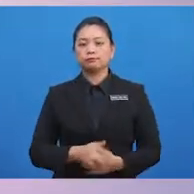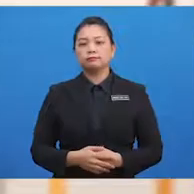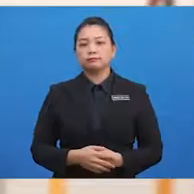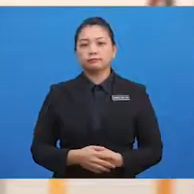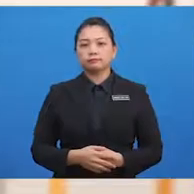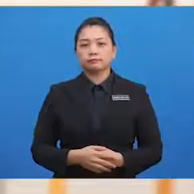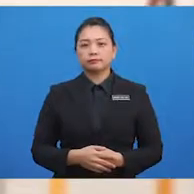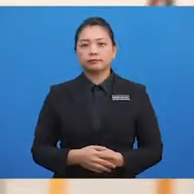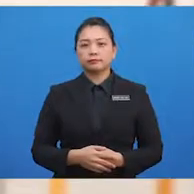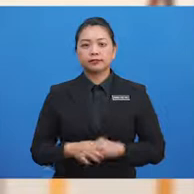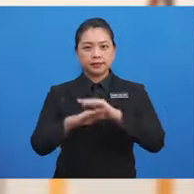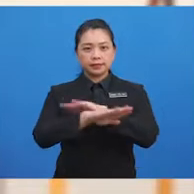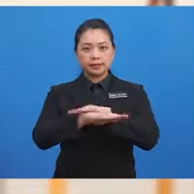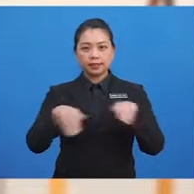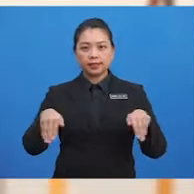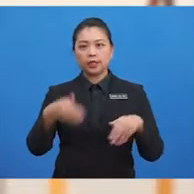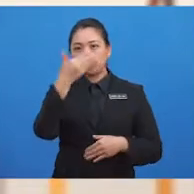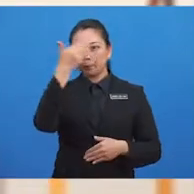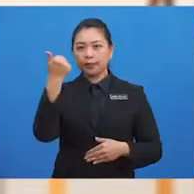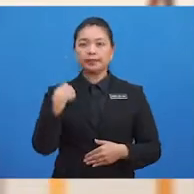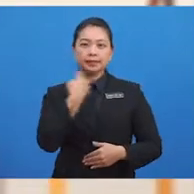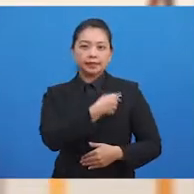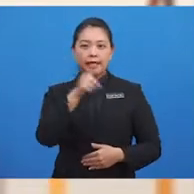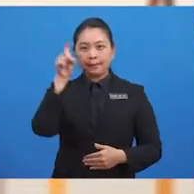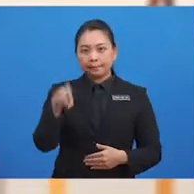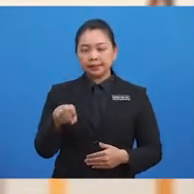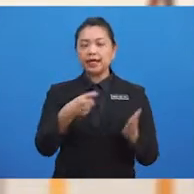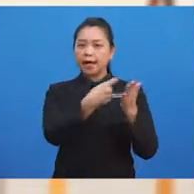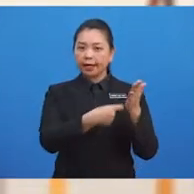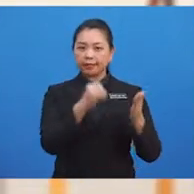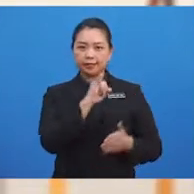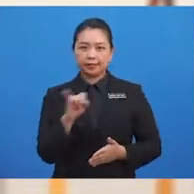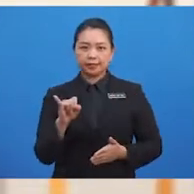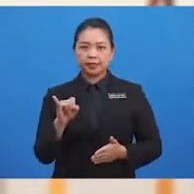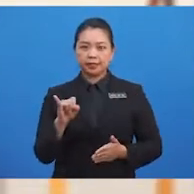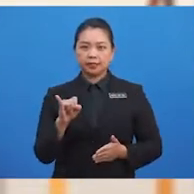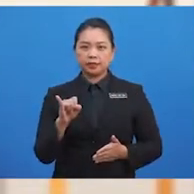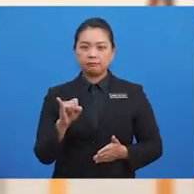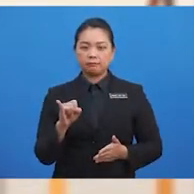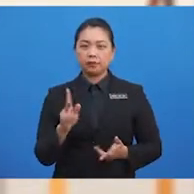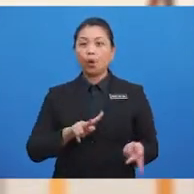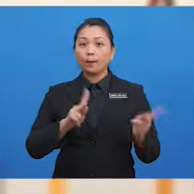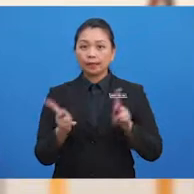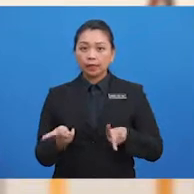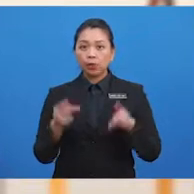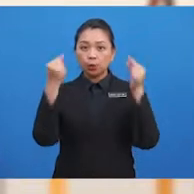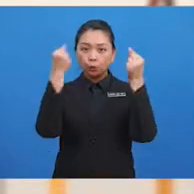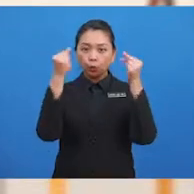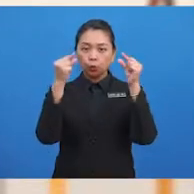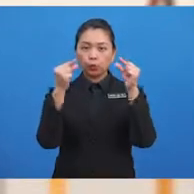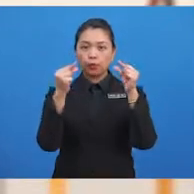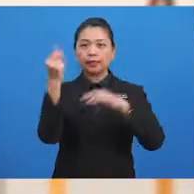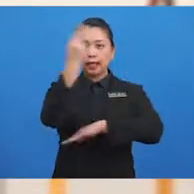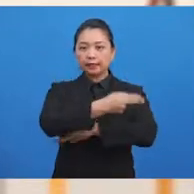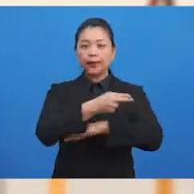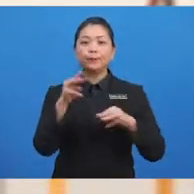Jangan lupa, kita mesti menghargai pengorbanan seseorang guru terhadap